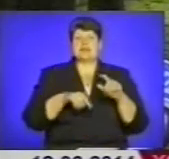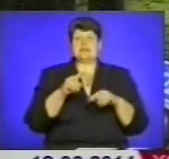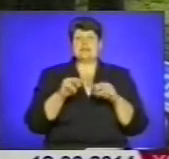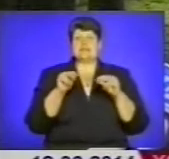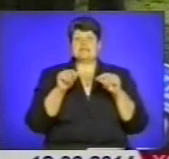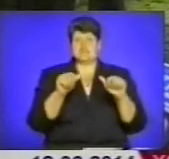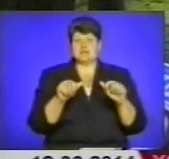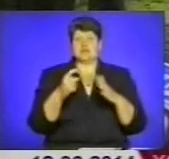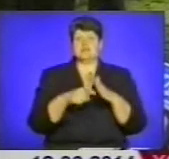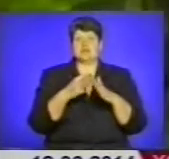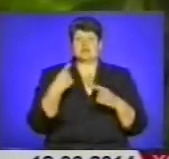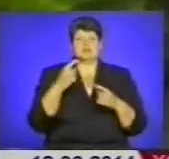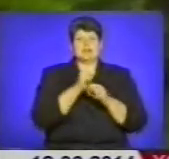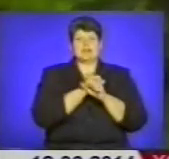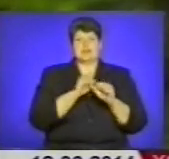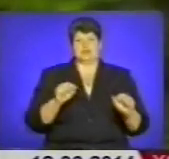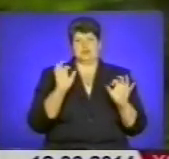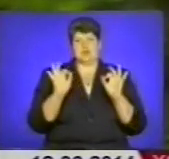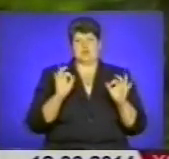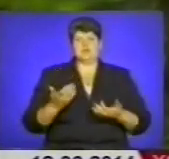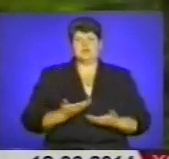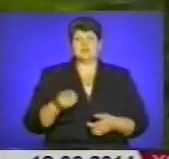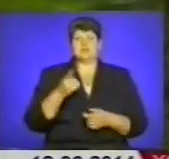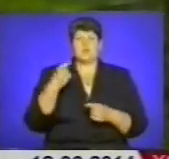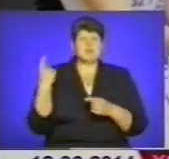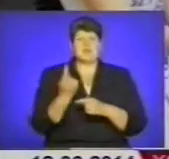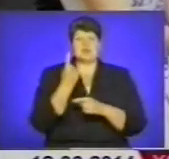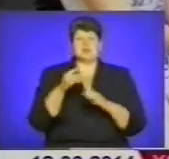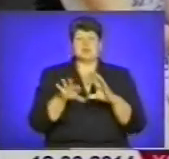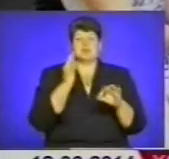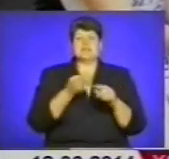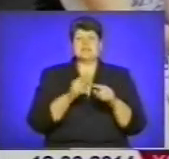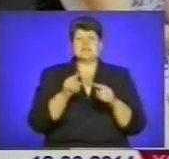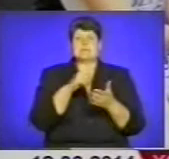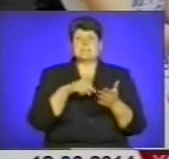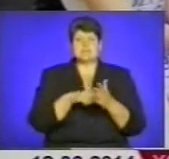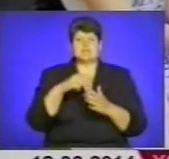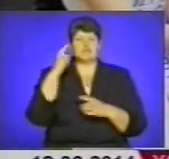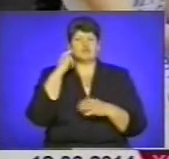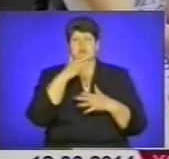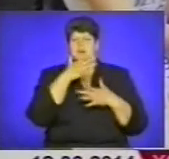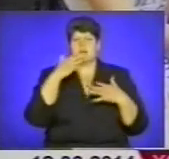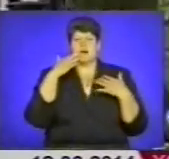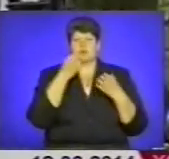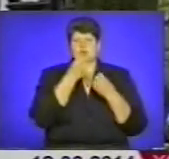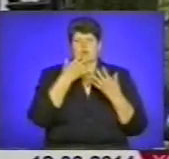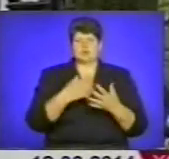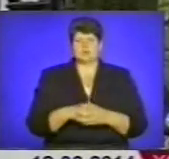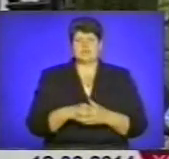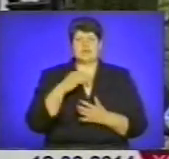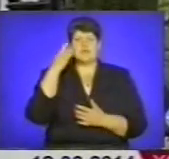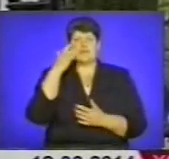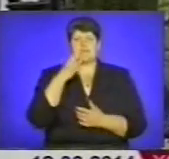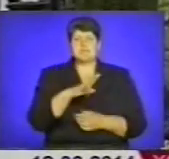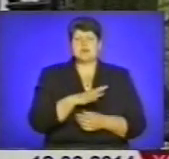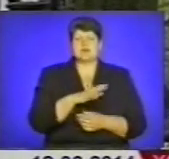Донеччині сьогодні нормальне життя неможливе. У Тернополі вперше обрала це місто, бо чула про нього багато хорошого. Ідея була така,